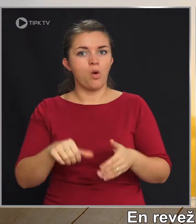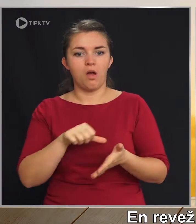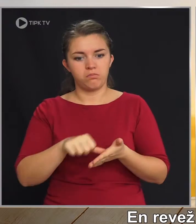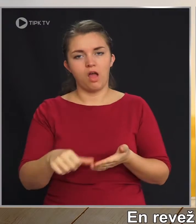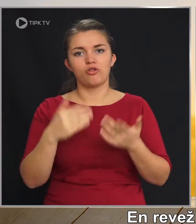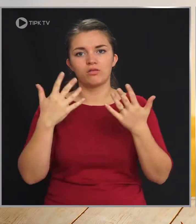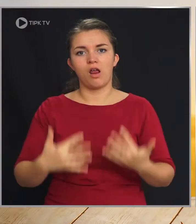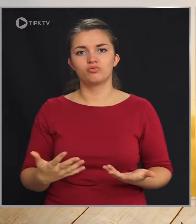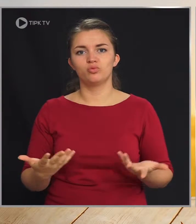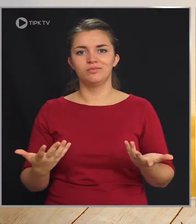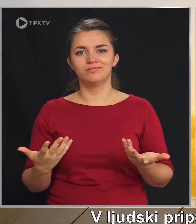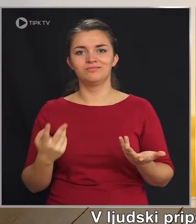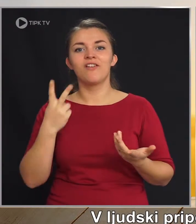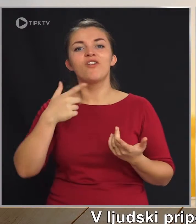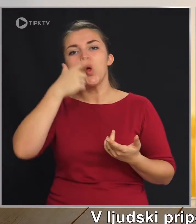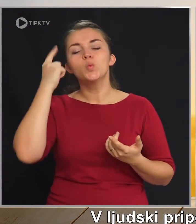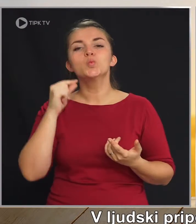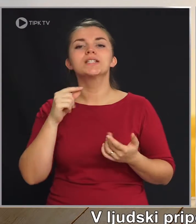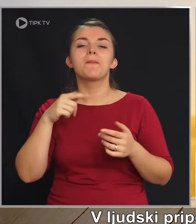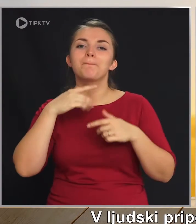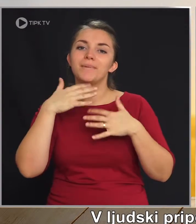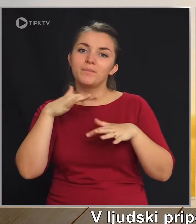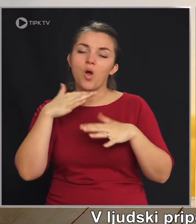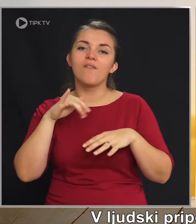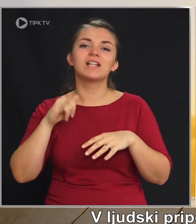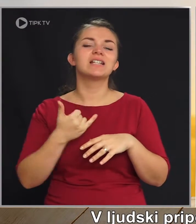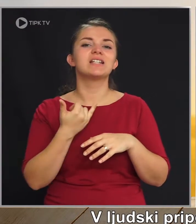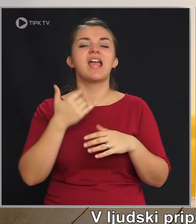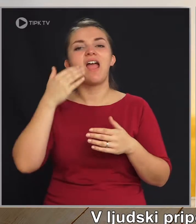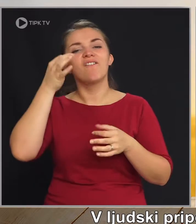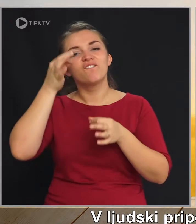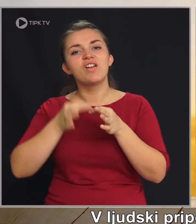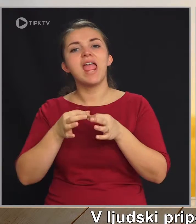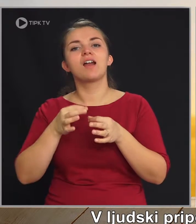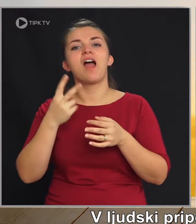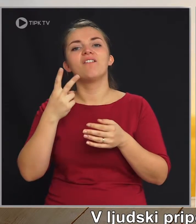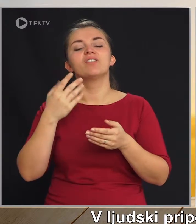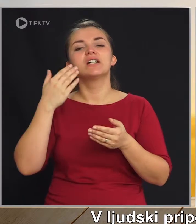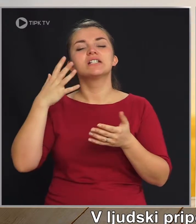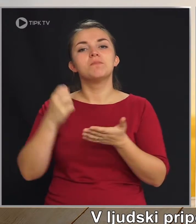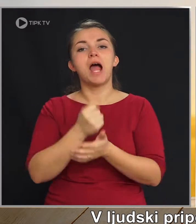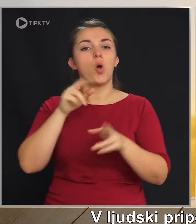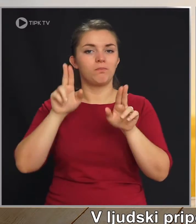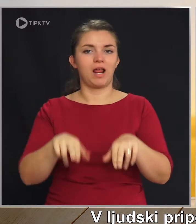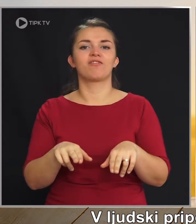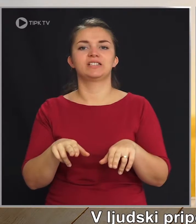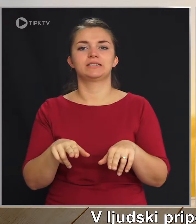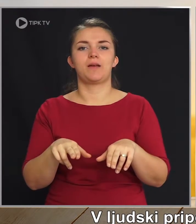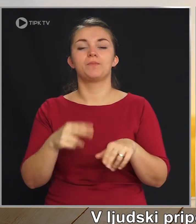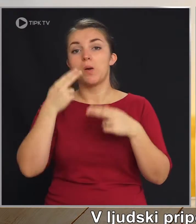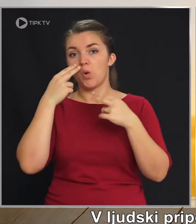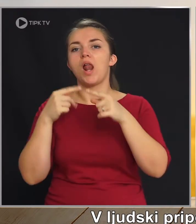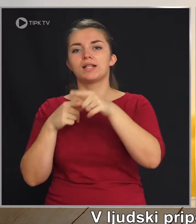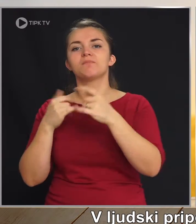plačati račun. V ljudski pripovedi je vira v zmago pravice. Poglej,